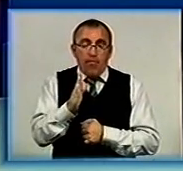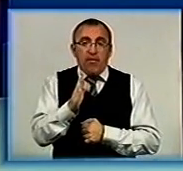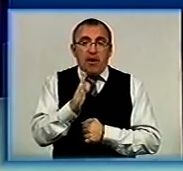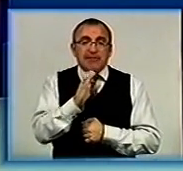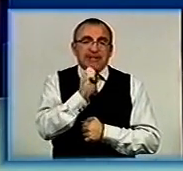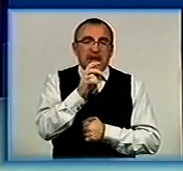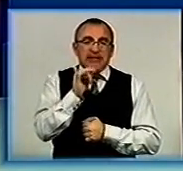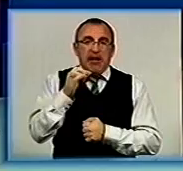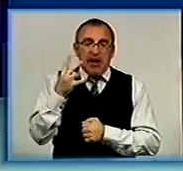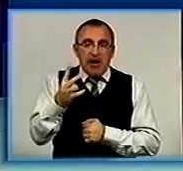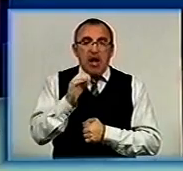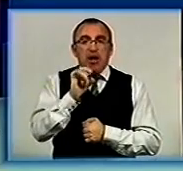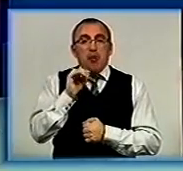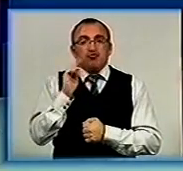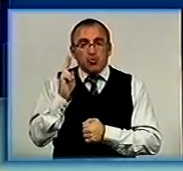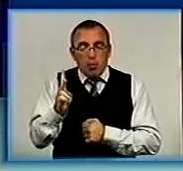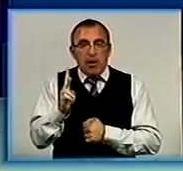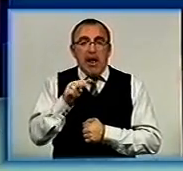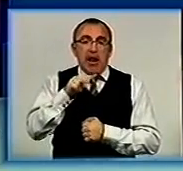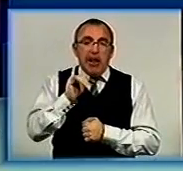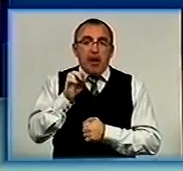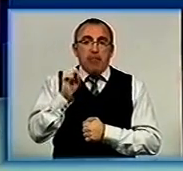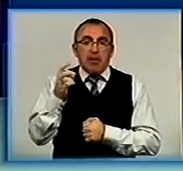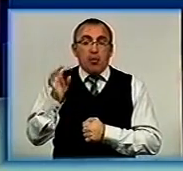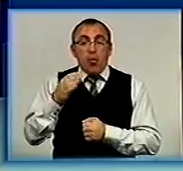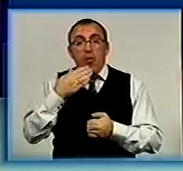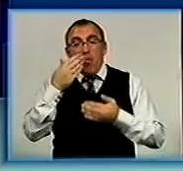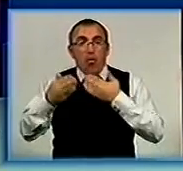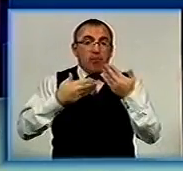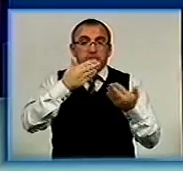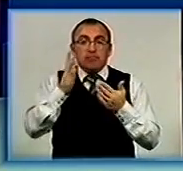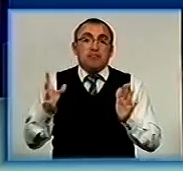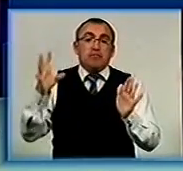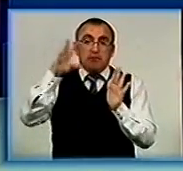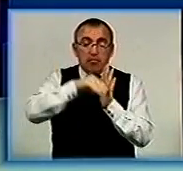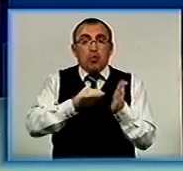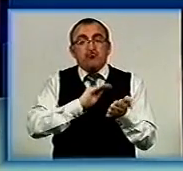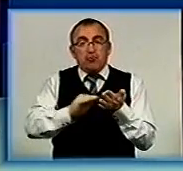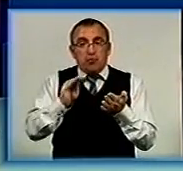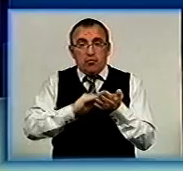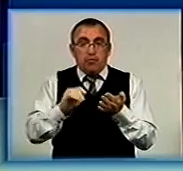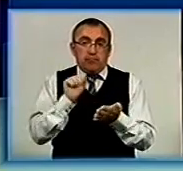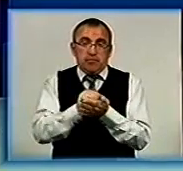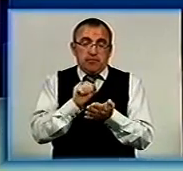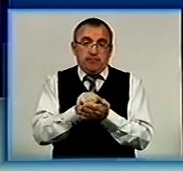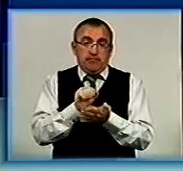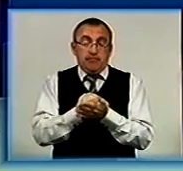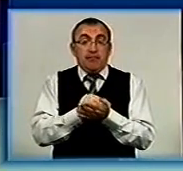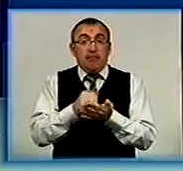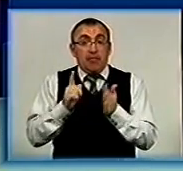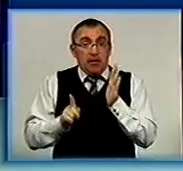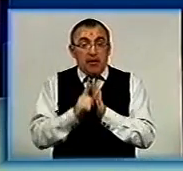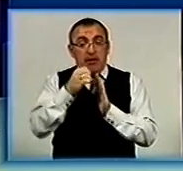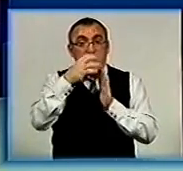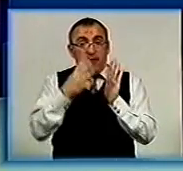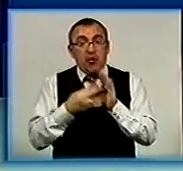Санасарян, Віта Атаманчук та Андрій Лейбенко. До питань ведучого та опонентів долучаться також журналісти друкованих ЗМІ. Отже, початок